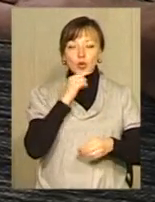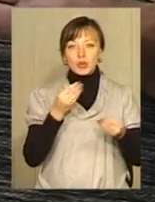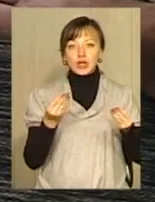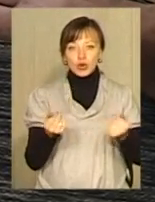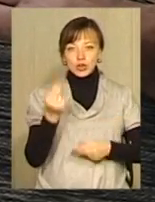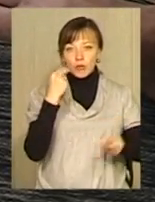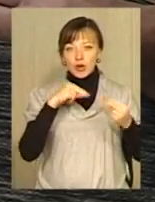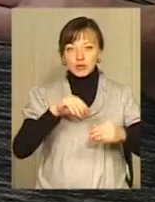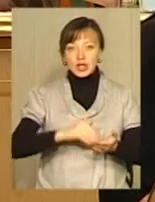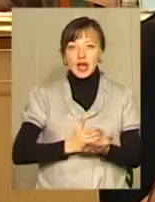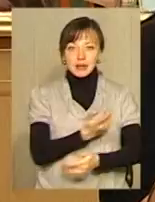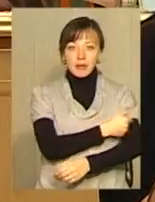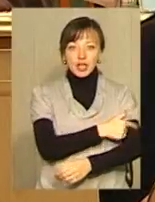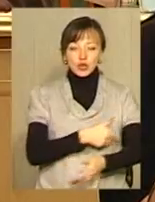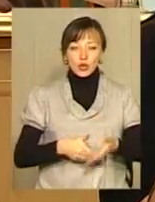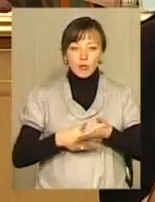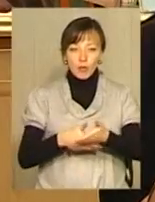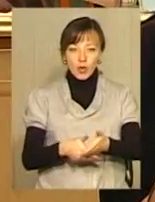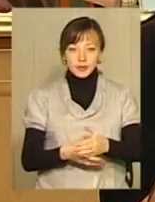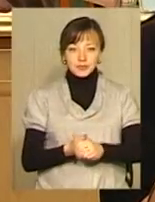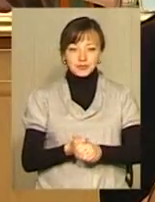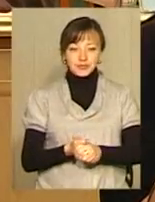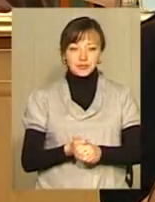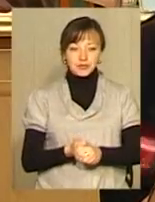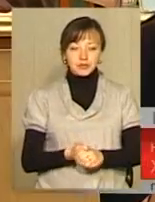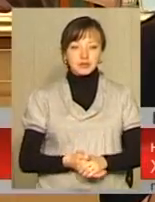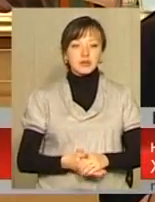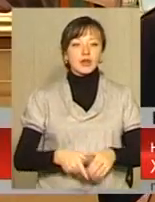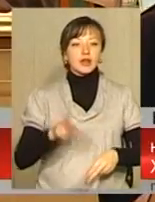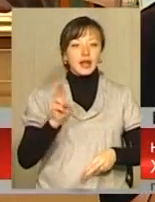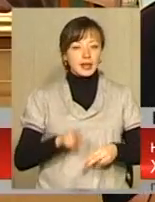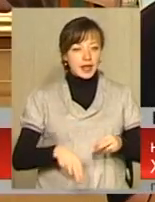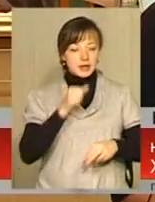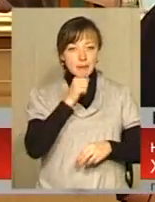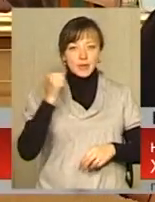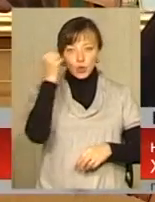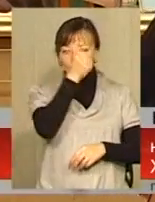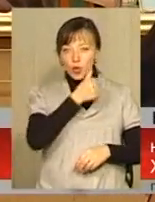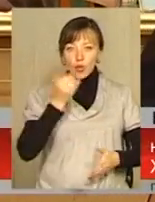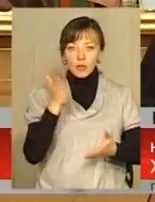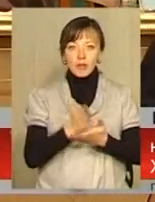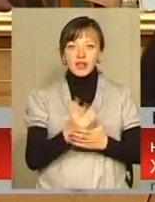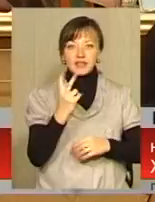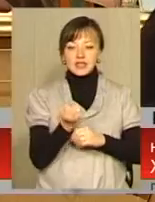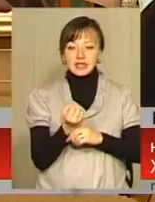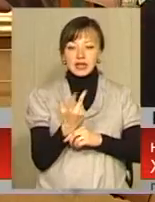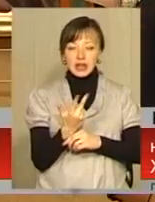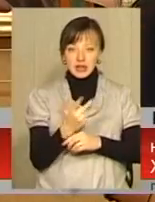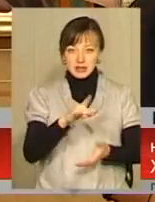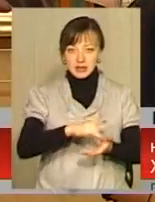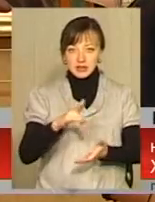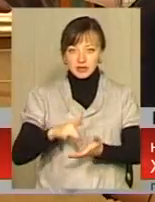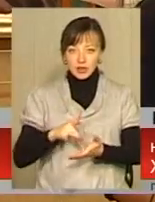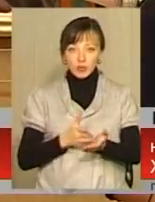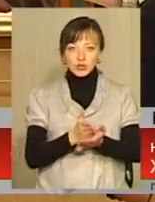якість медичної допомоги. На кінець минулого року ми мали 213 фельдшерських пунктів, які обслуговують менше 200 жителів. З